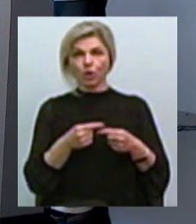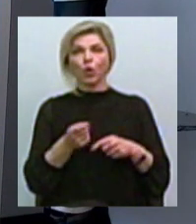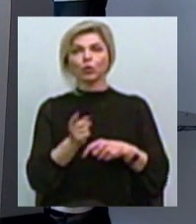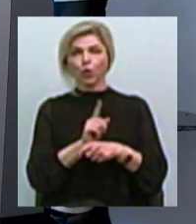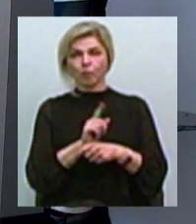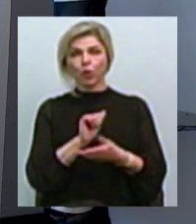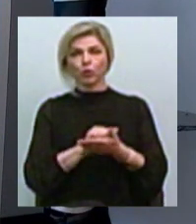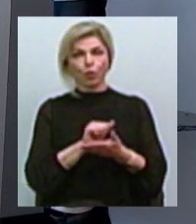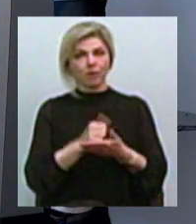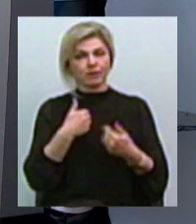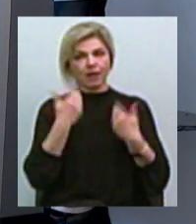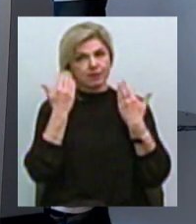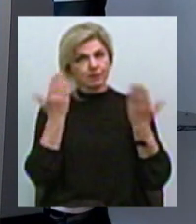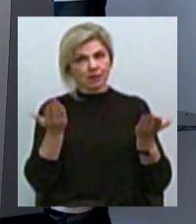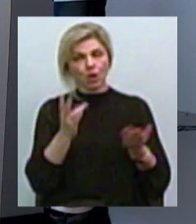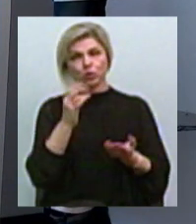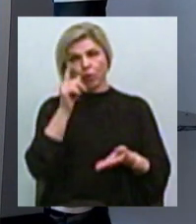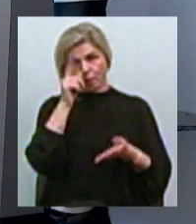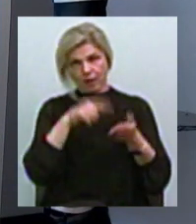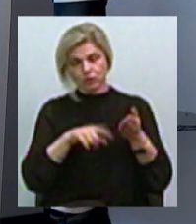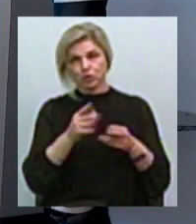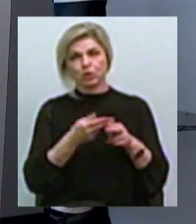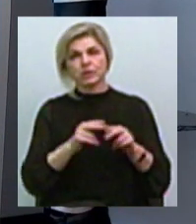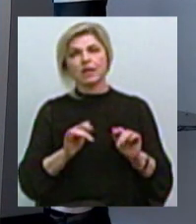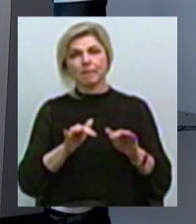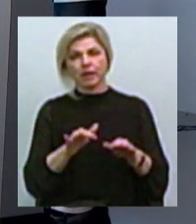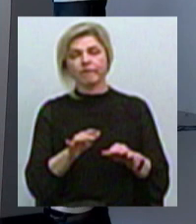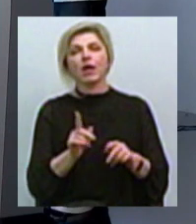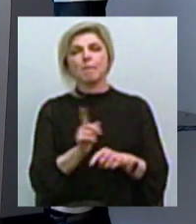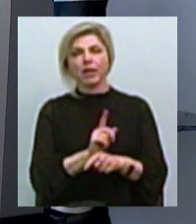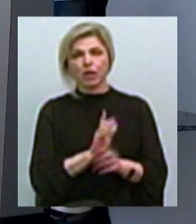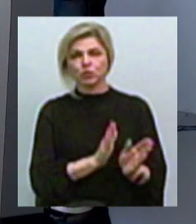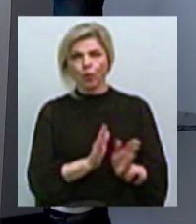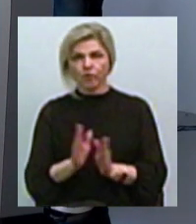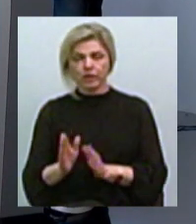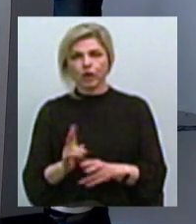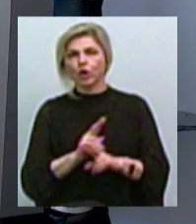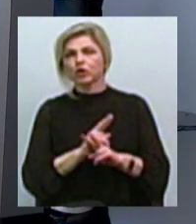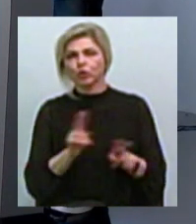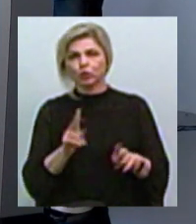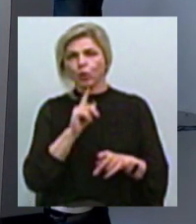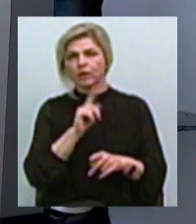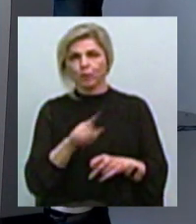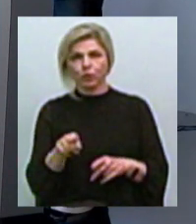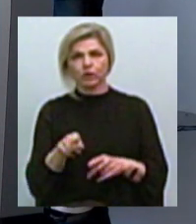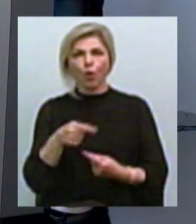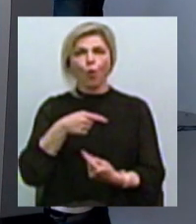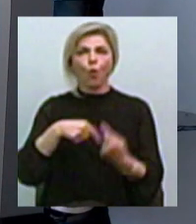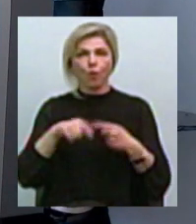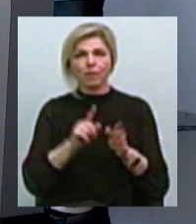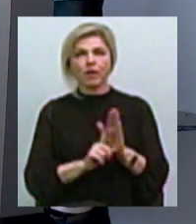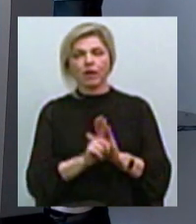документа я не знаю, але я впевнений, що ці процесі збалансовані Тобто ніхто не буде вкидати в обіг